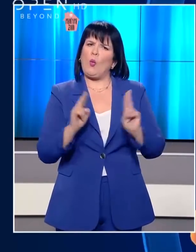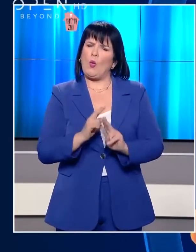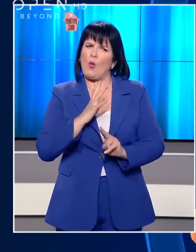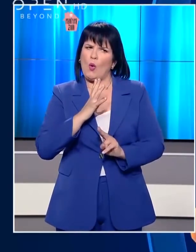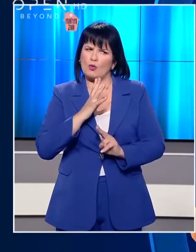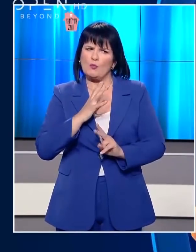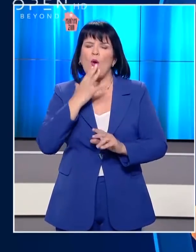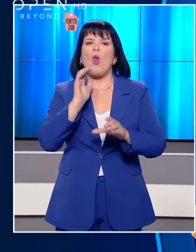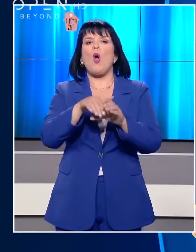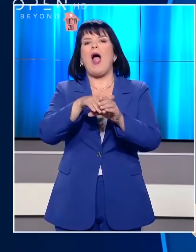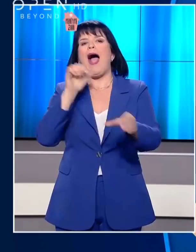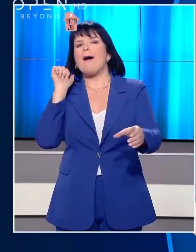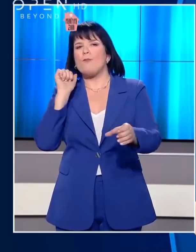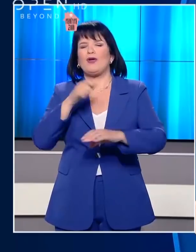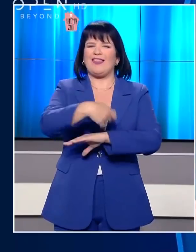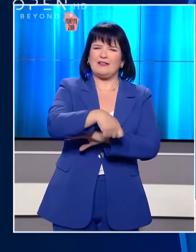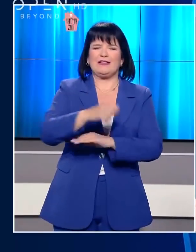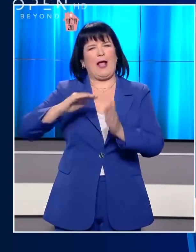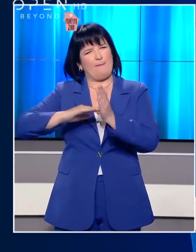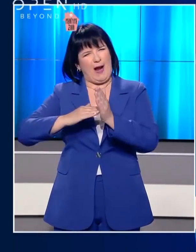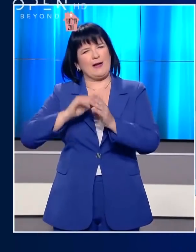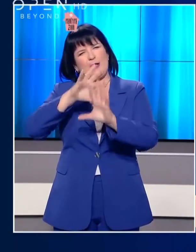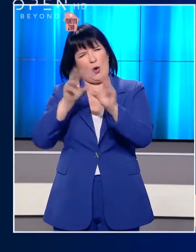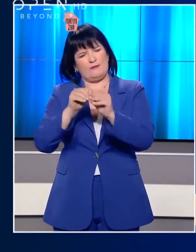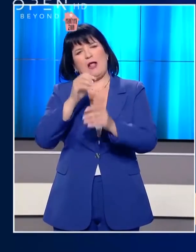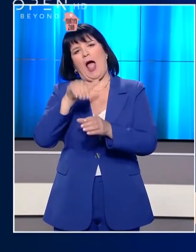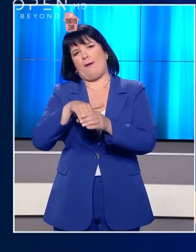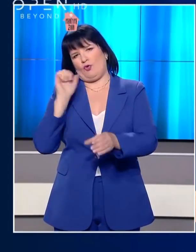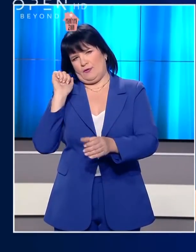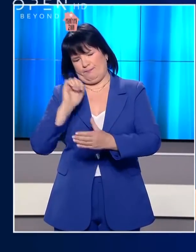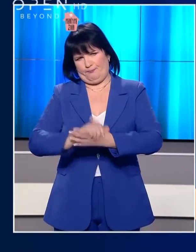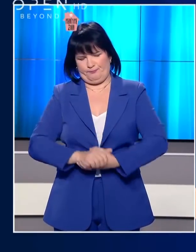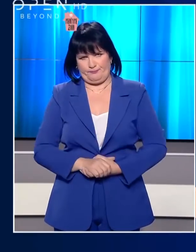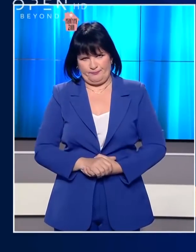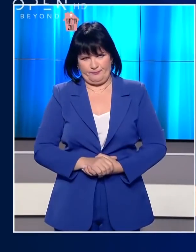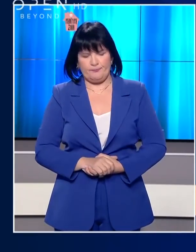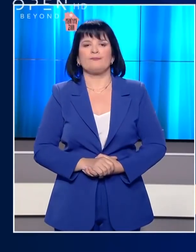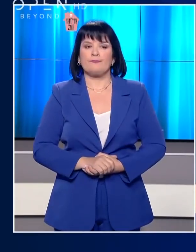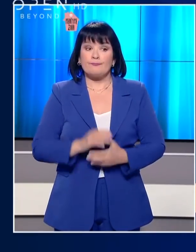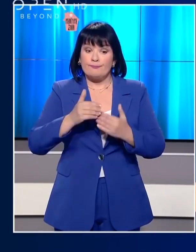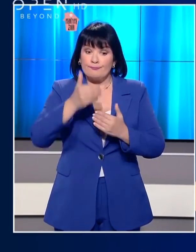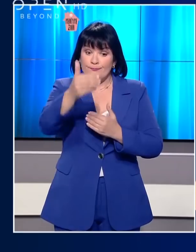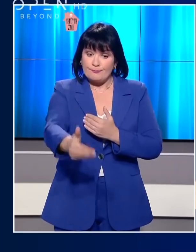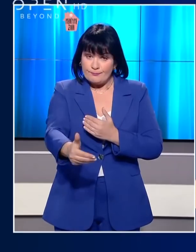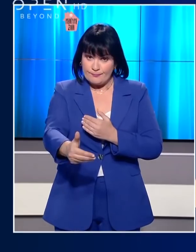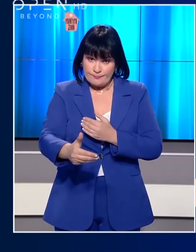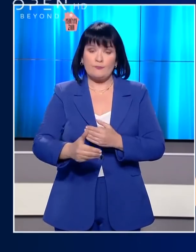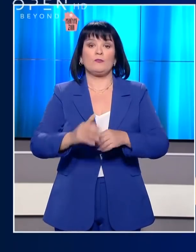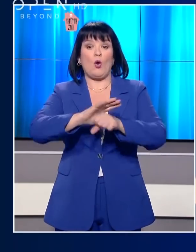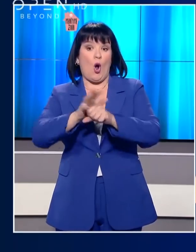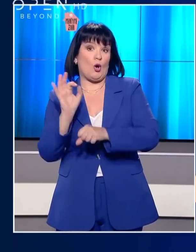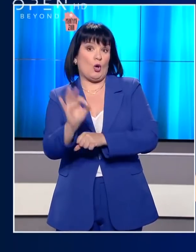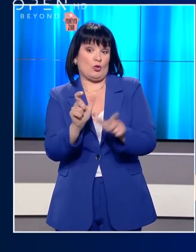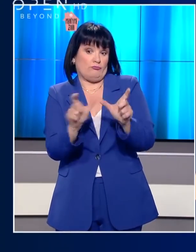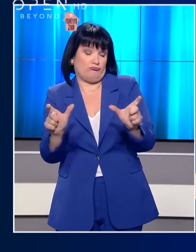λόγω της αποχής δικηγόρων και δικαστικών υπαλλήλων. Η μετάβαση στην επόμενη μέρα από την πανδημία